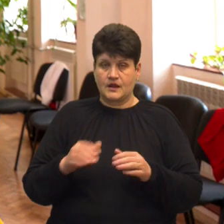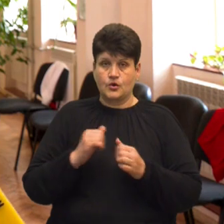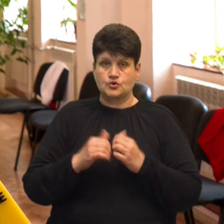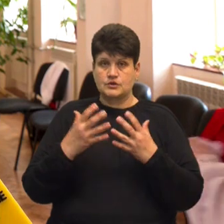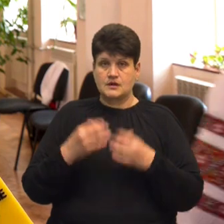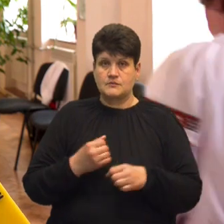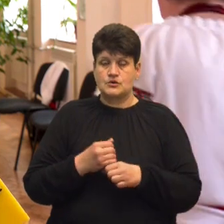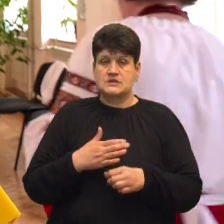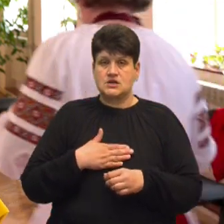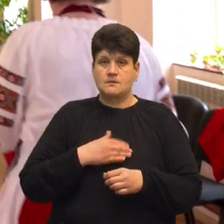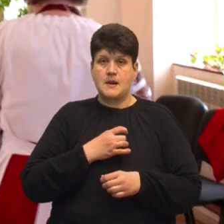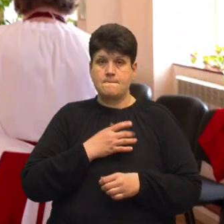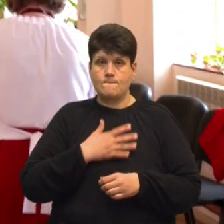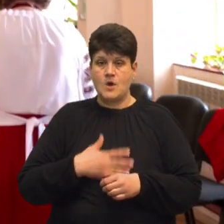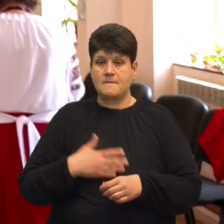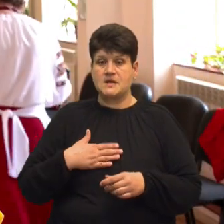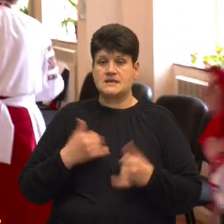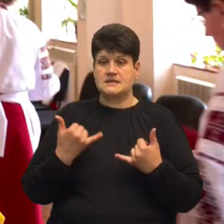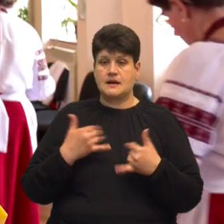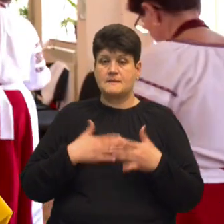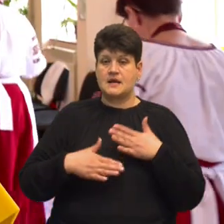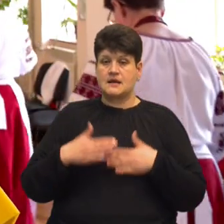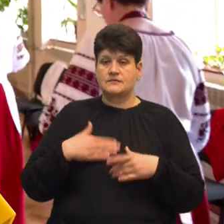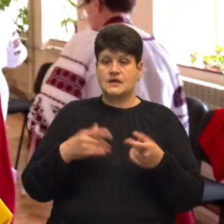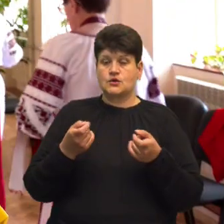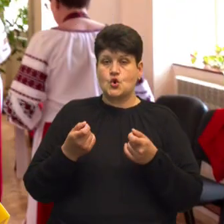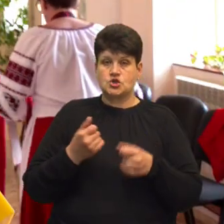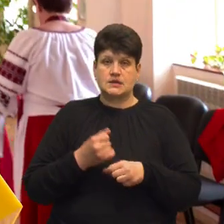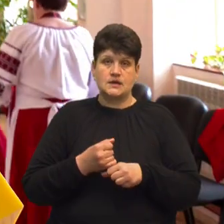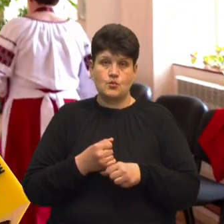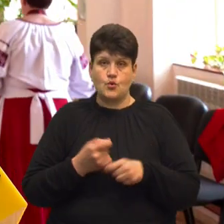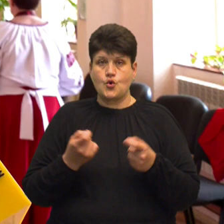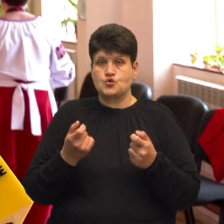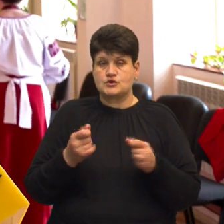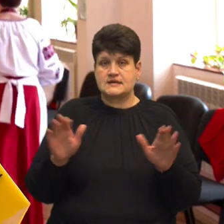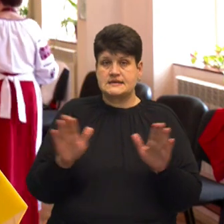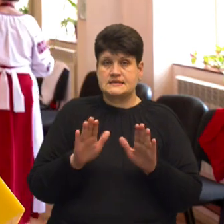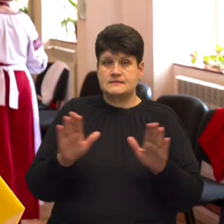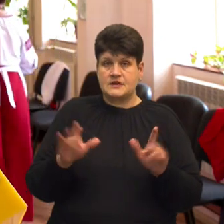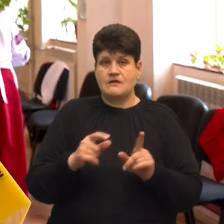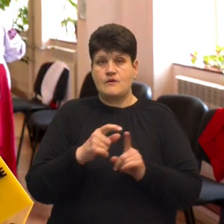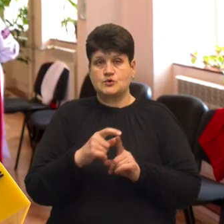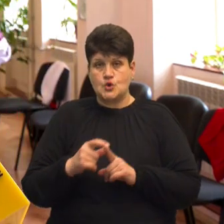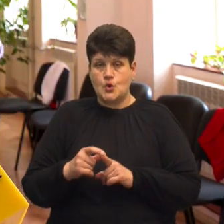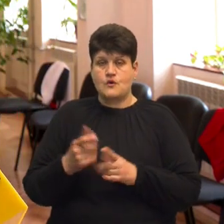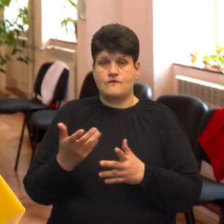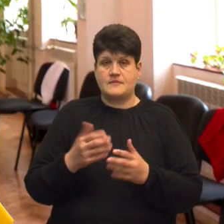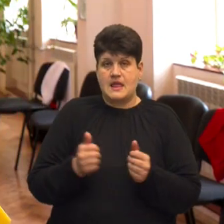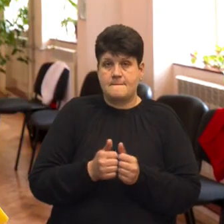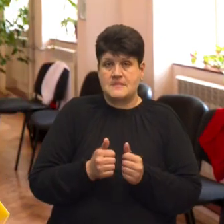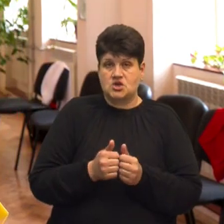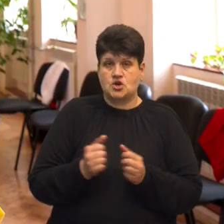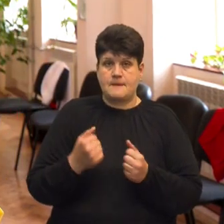і зараз мені дуже приємно, що я трошки на роботі, трошки своїм співом, словом, знаєте, ми наближаємо